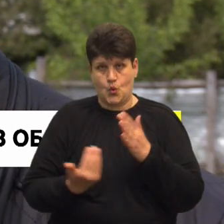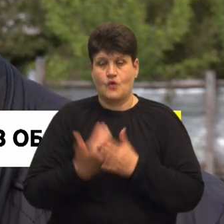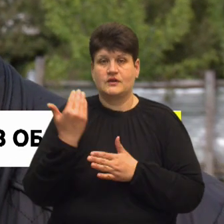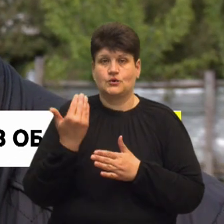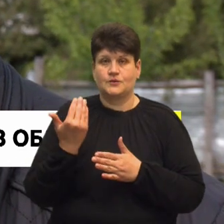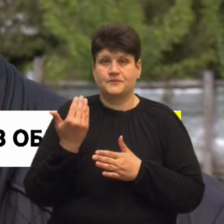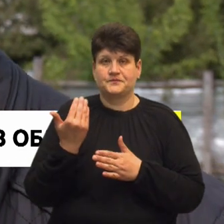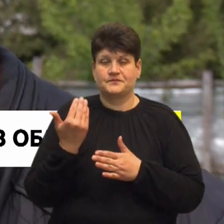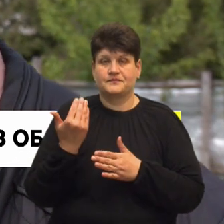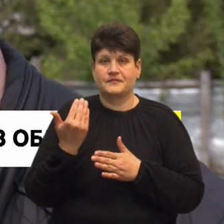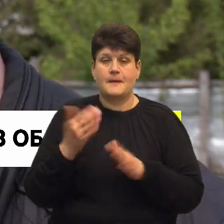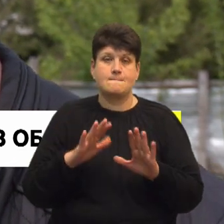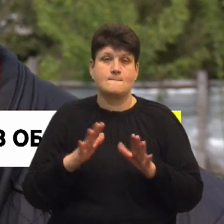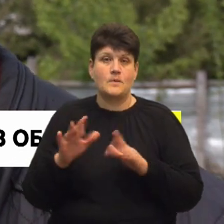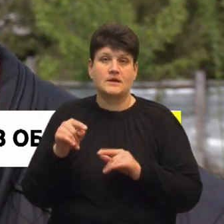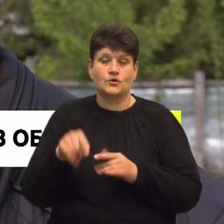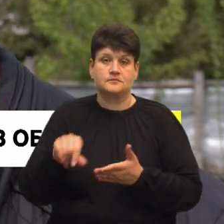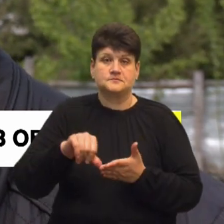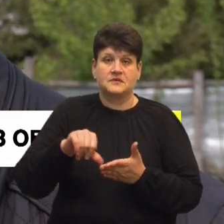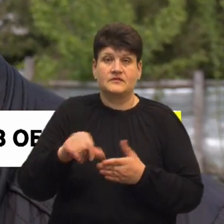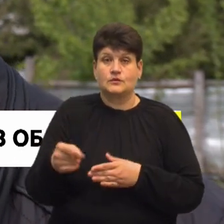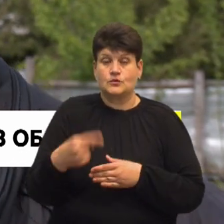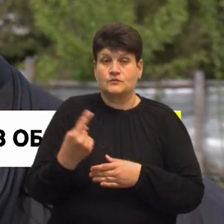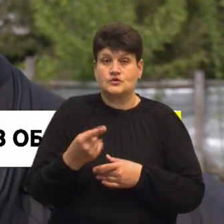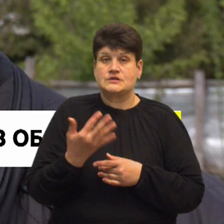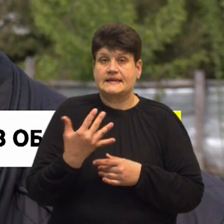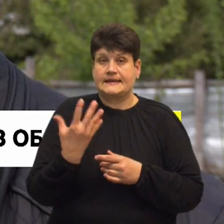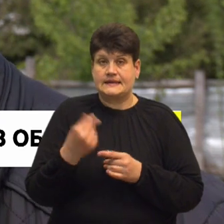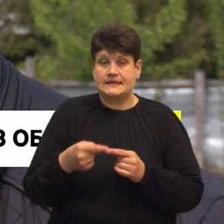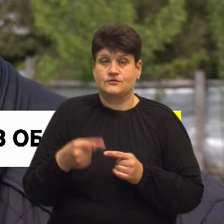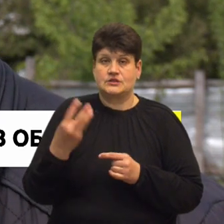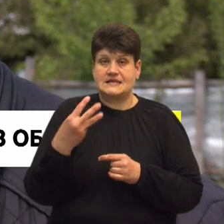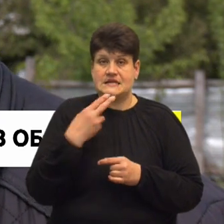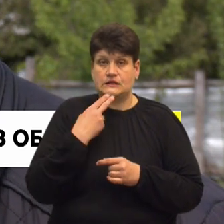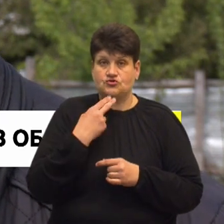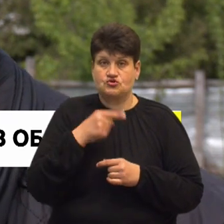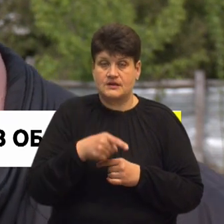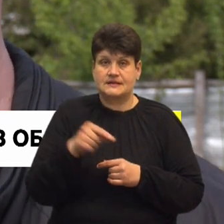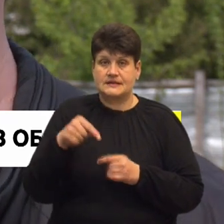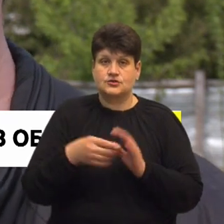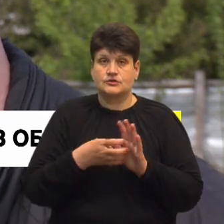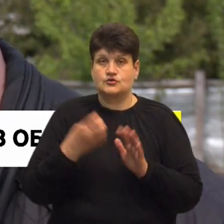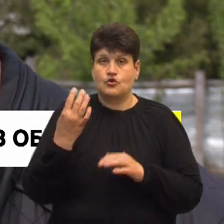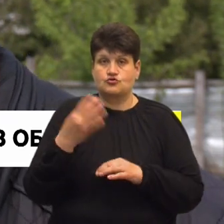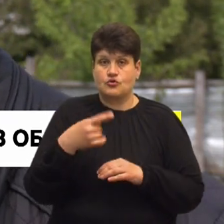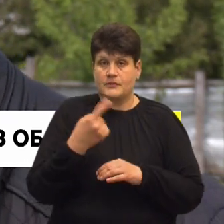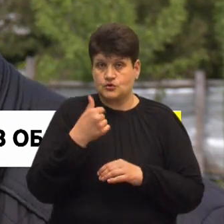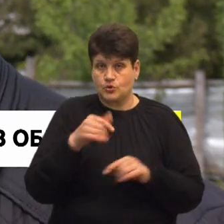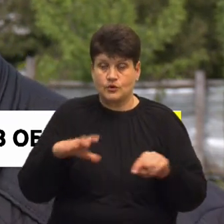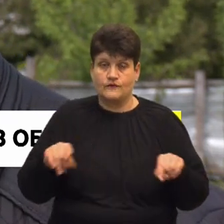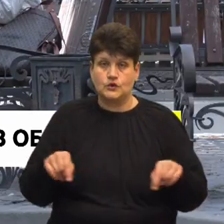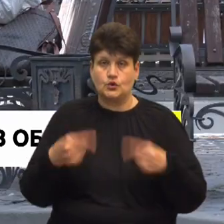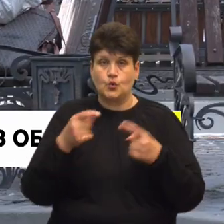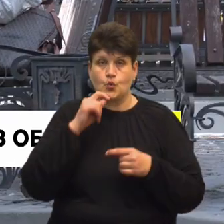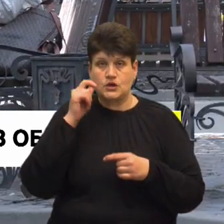радісний момент його перебування на Тернопільщині. про те, що за кілька днів до того, 30 червня 1941 року, було відновлено українська